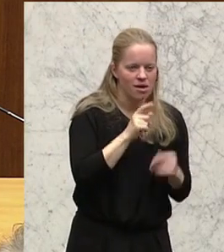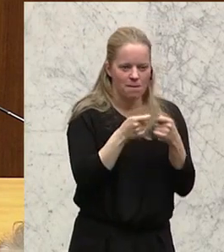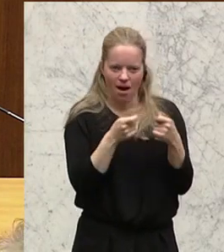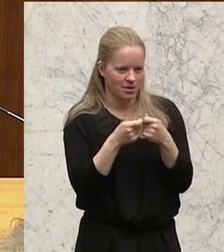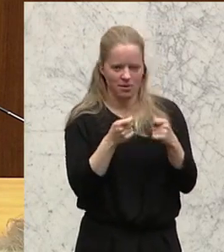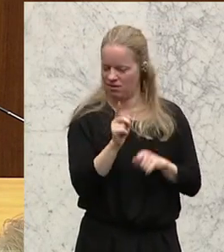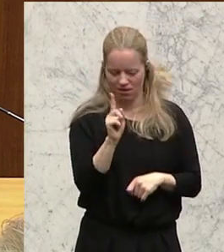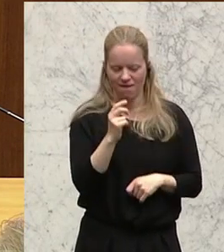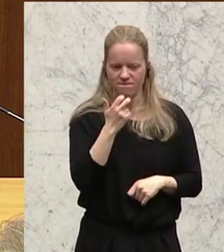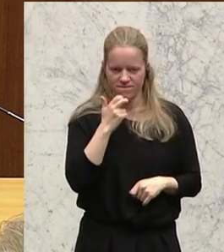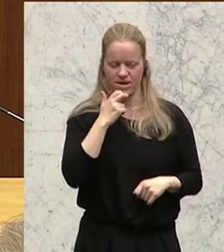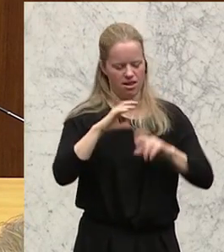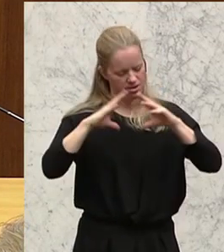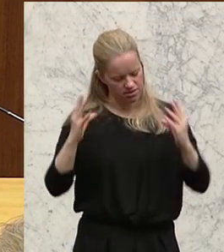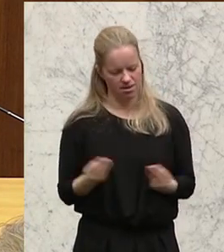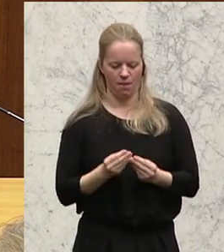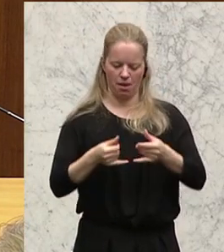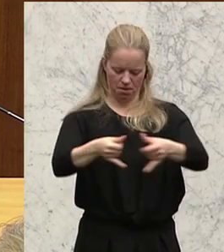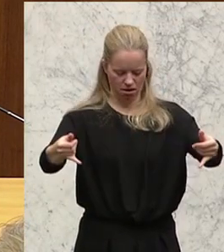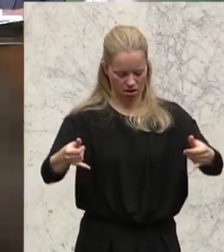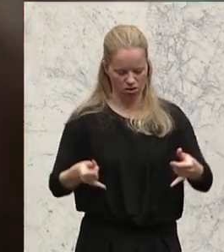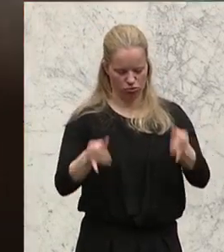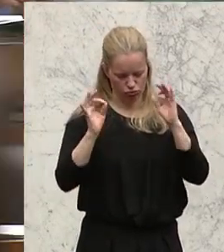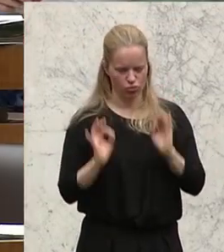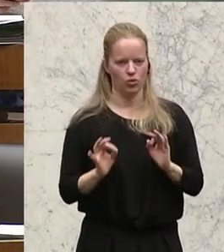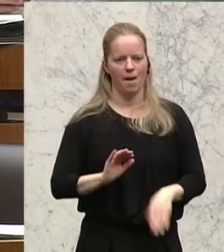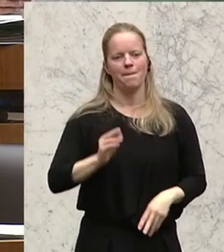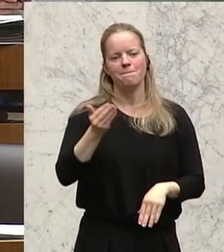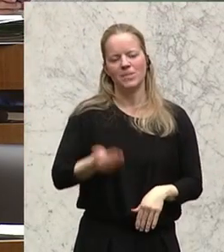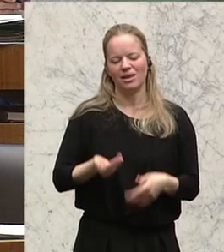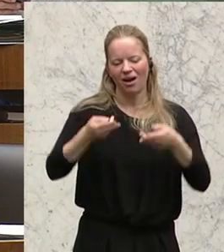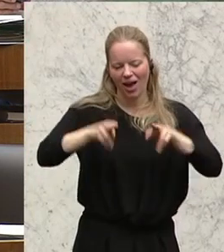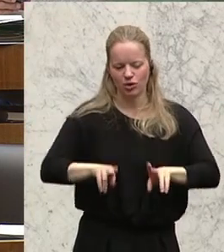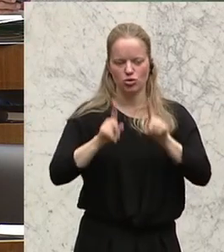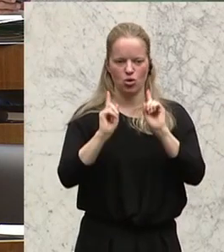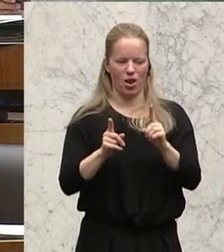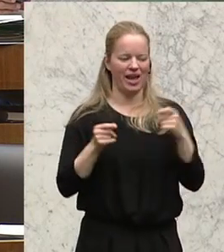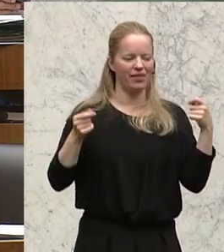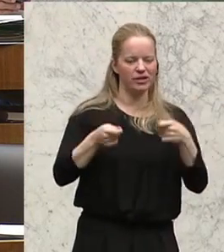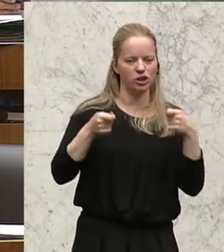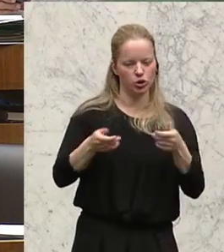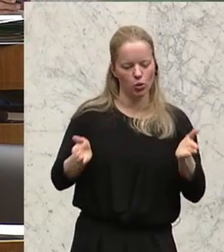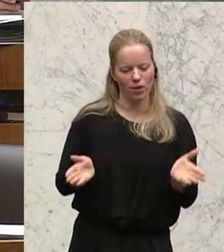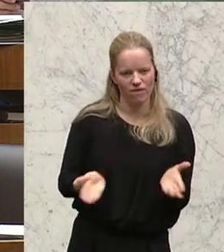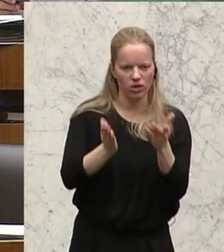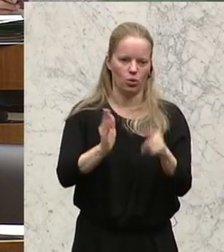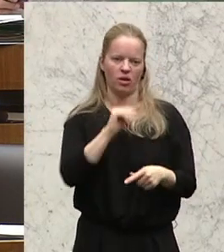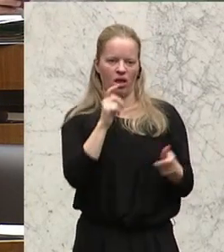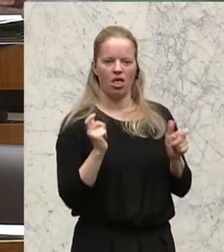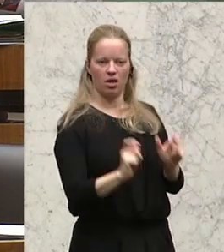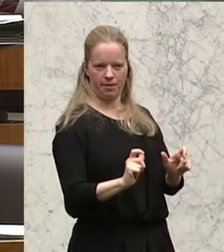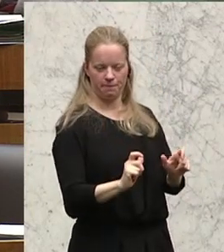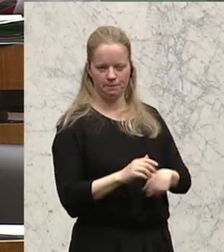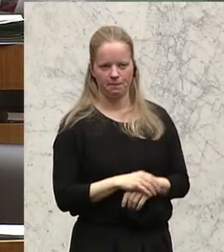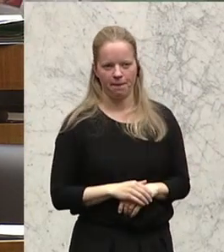Und wir wollen ein Mietrecht, das Investitionen fördert und nicht behindert. Ganz klar